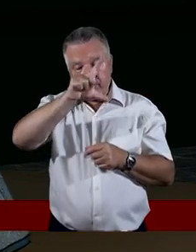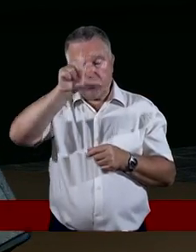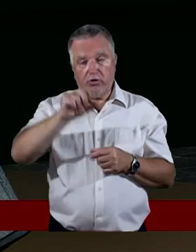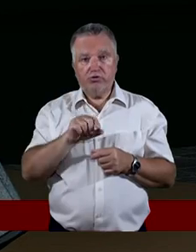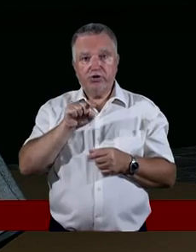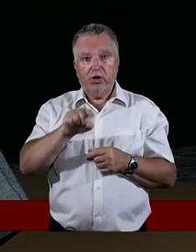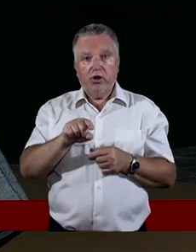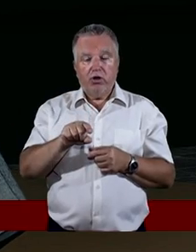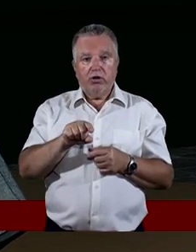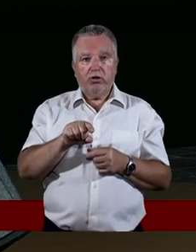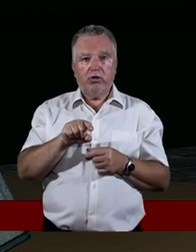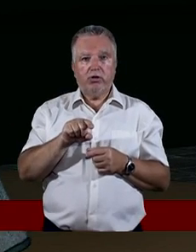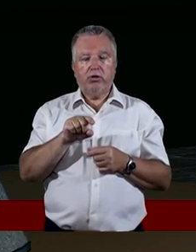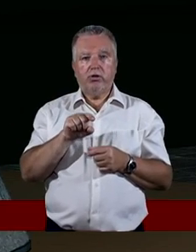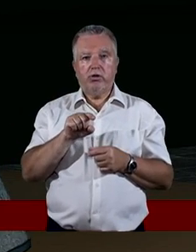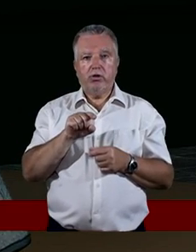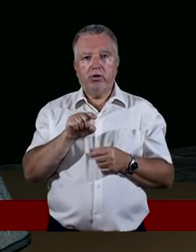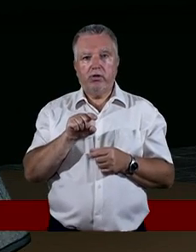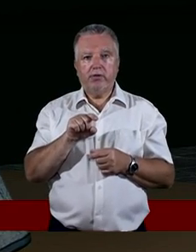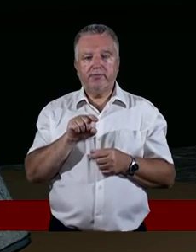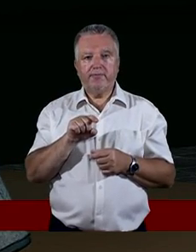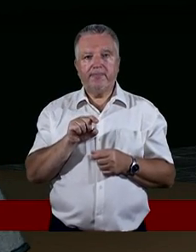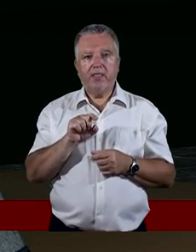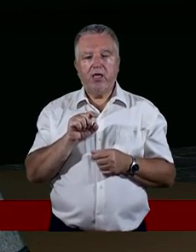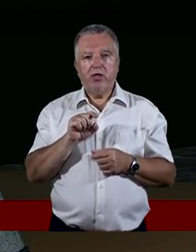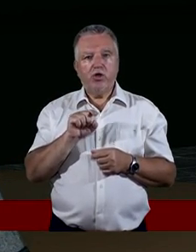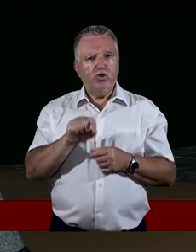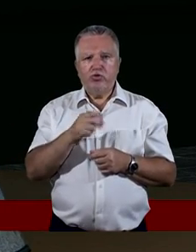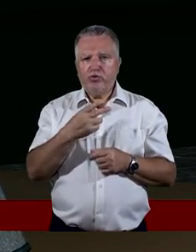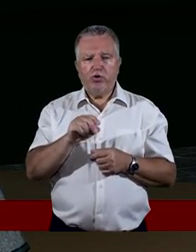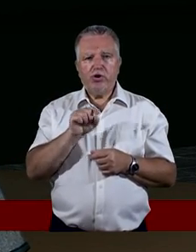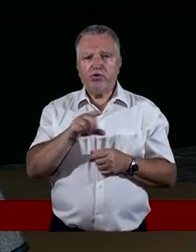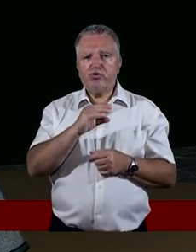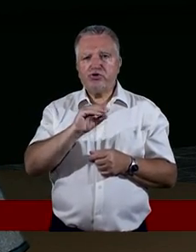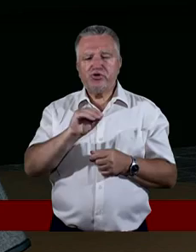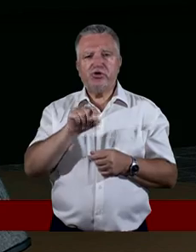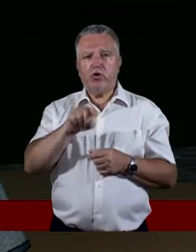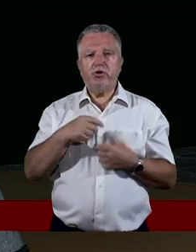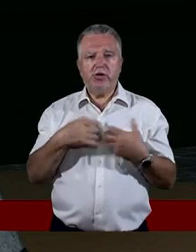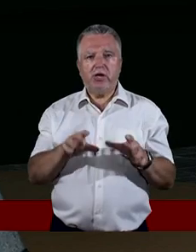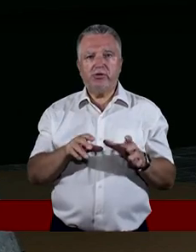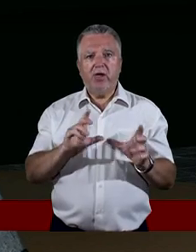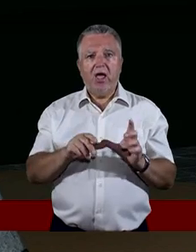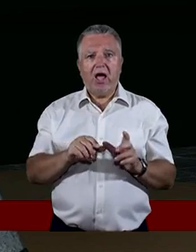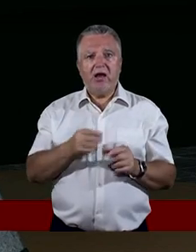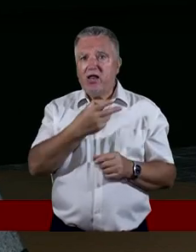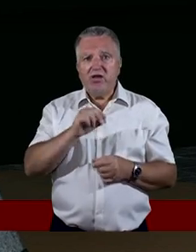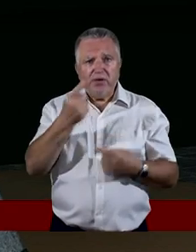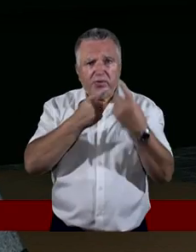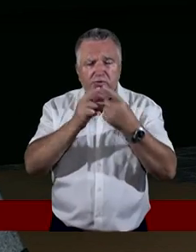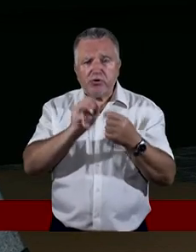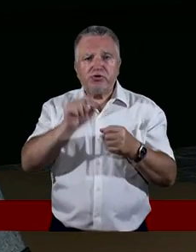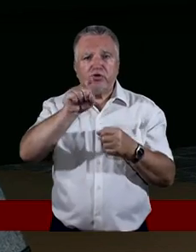Oni tak jakby przeglądają, i to nie to, że oni są egoistami i nie chcą tego robić, ale oni czasem nawet nie pomyślą, że można to